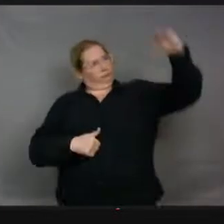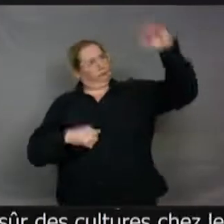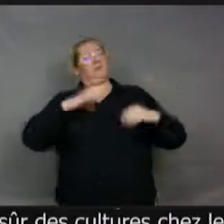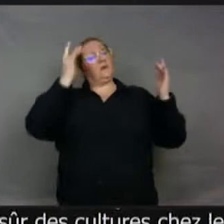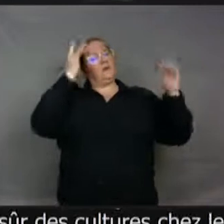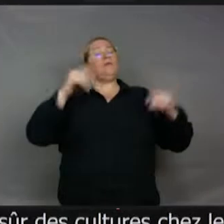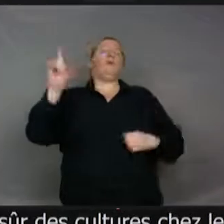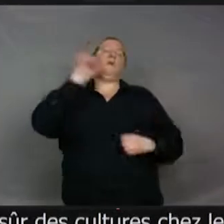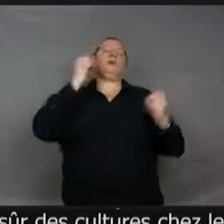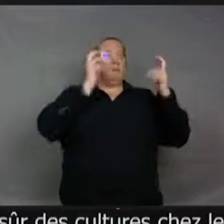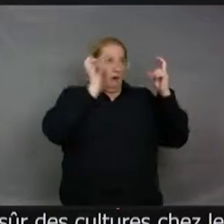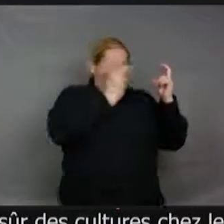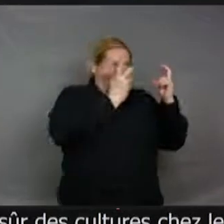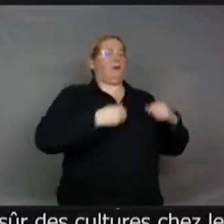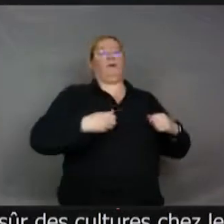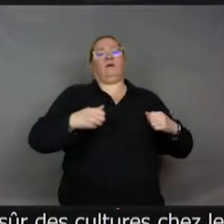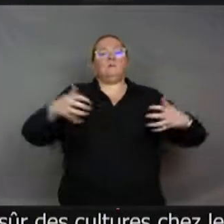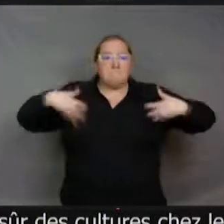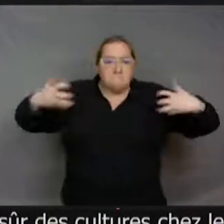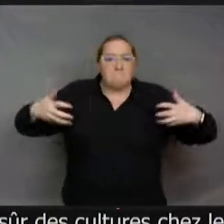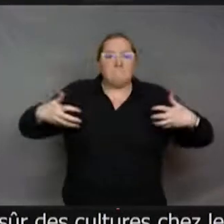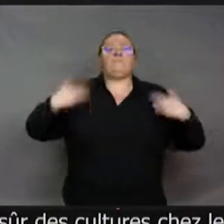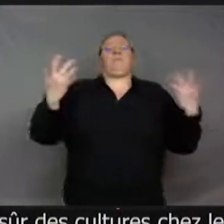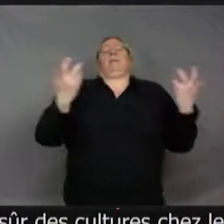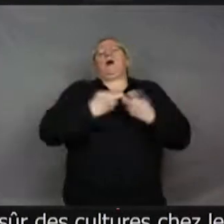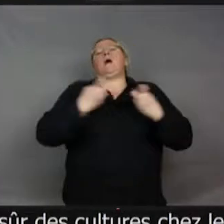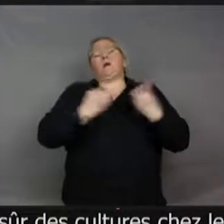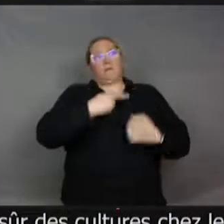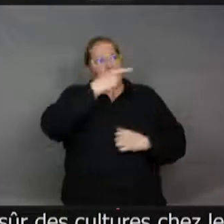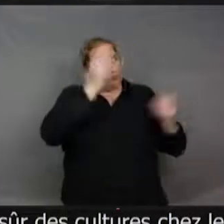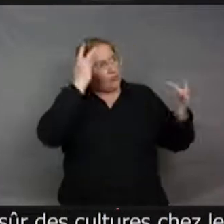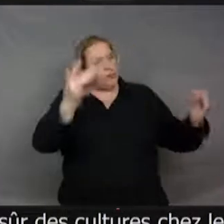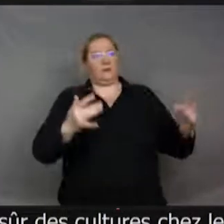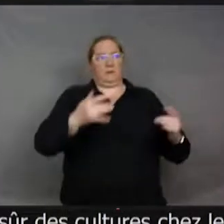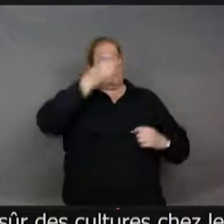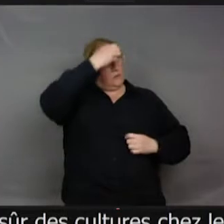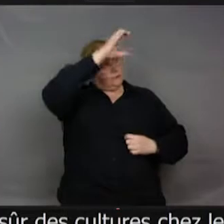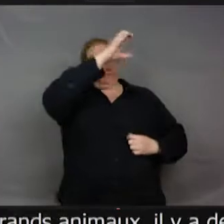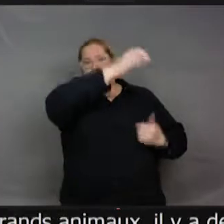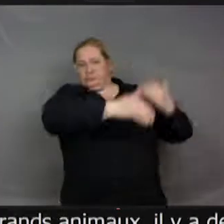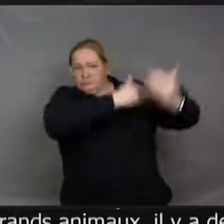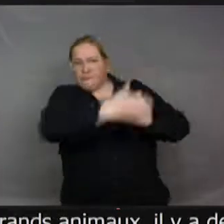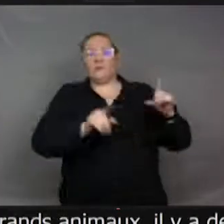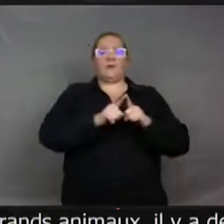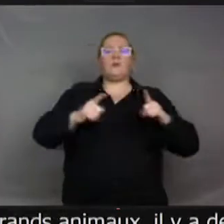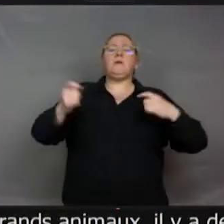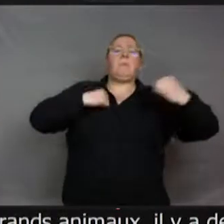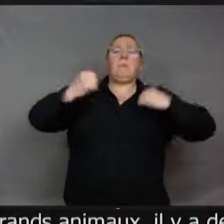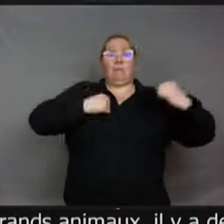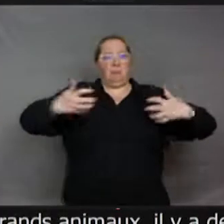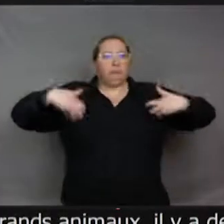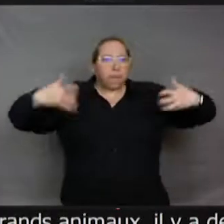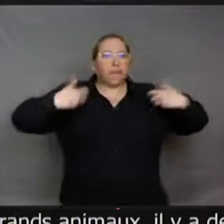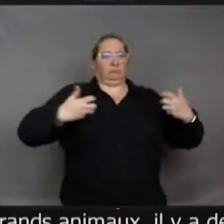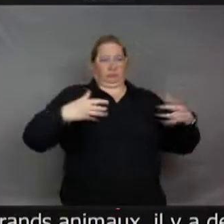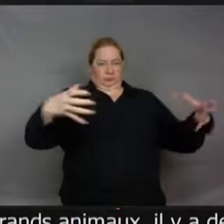aux grands animaux. Donc, il a des primates non humains qui se passent des cultures, des savoirs. Il y a des chimpanzés qui font ça que dans cette population